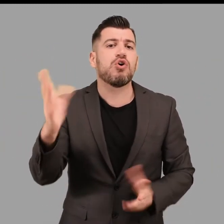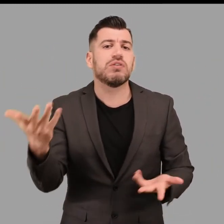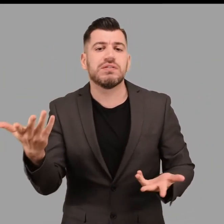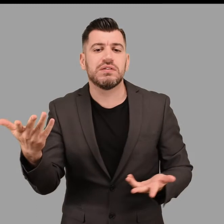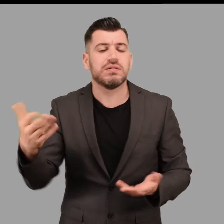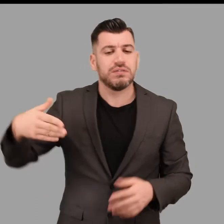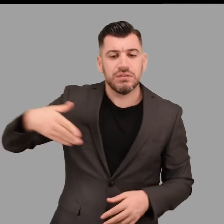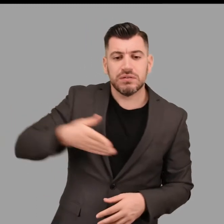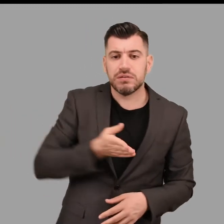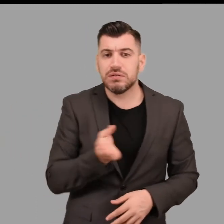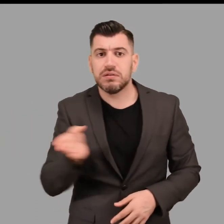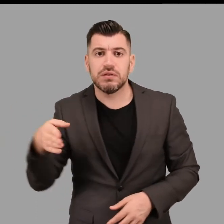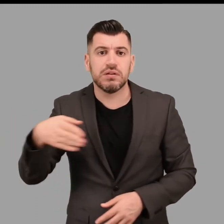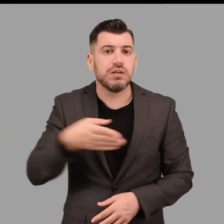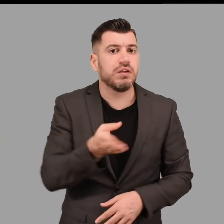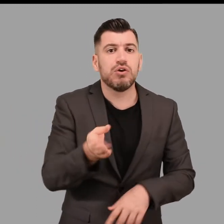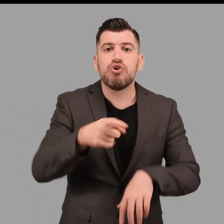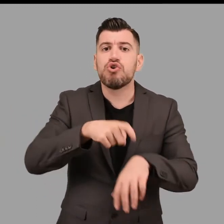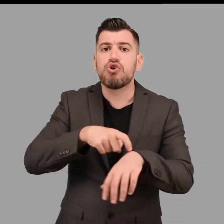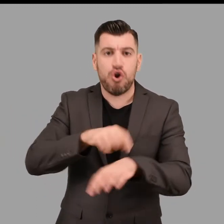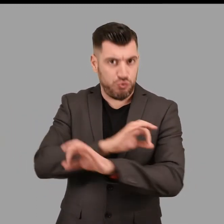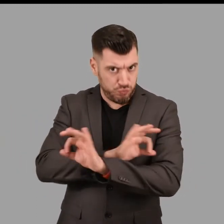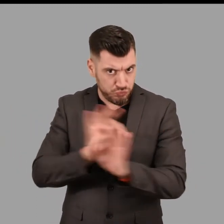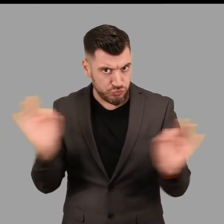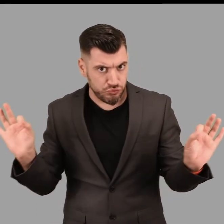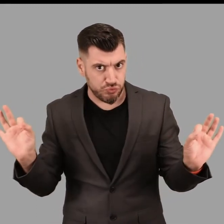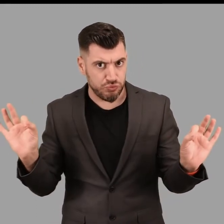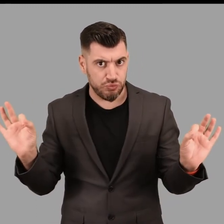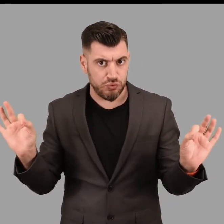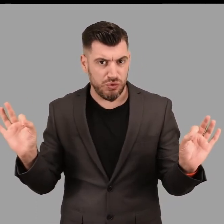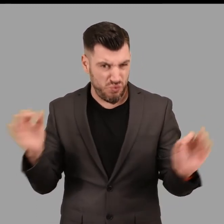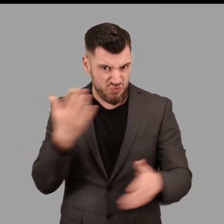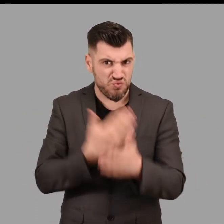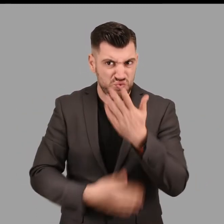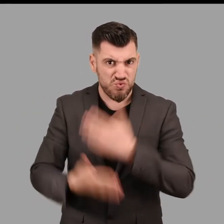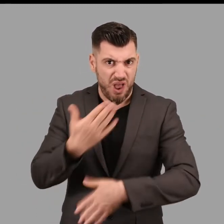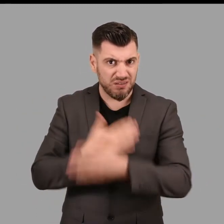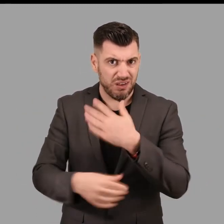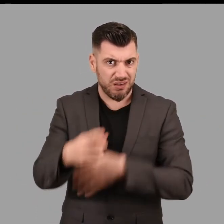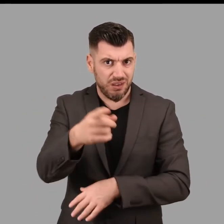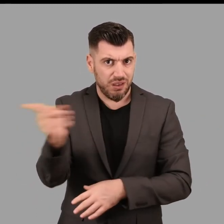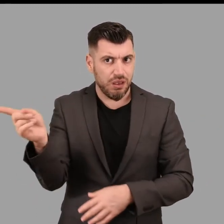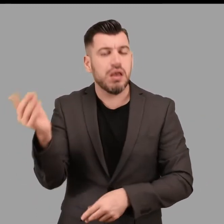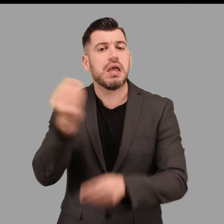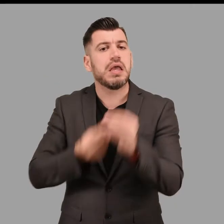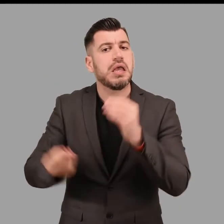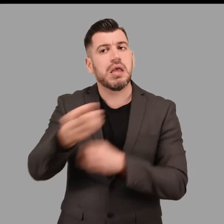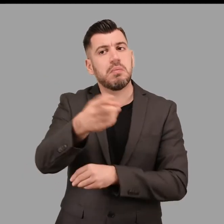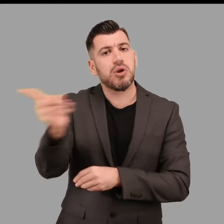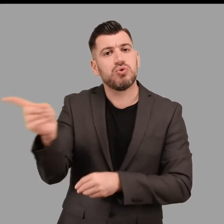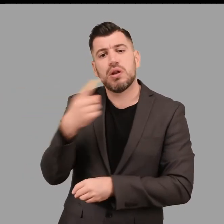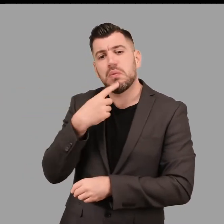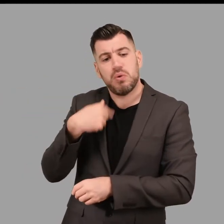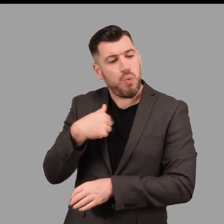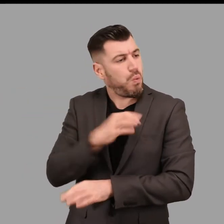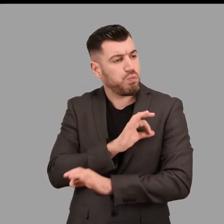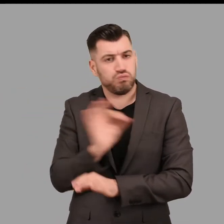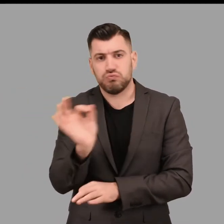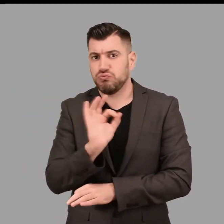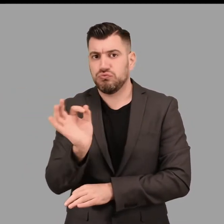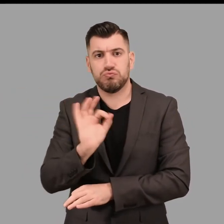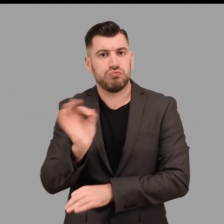σχετικά με τη χρονική διάρκεια της περιήγησης και αν αυτή ήταν κουραστική οι περισσότεροι δήλωσαν